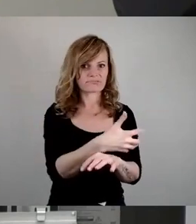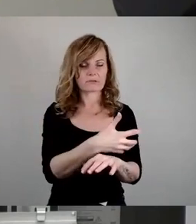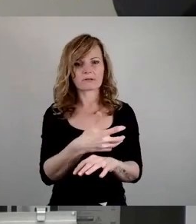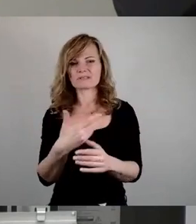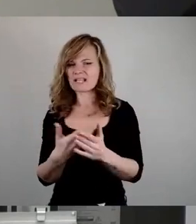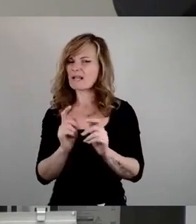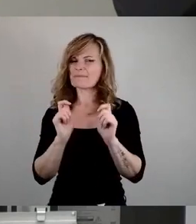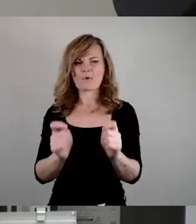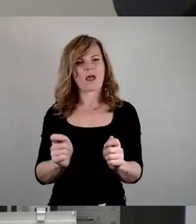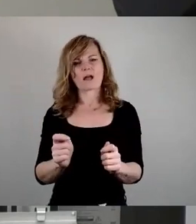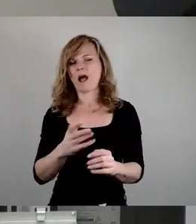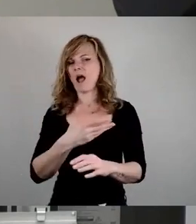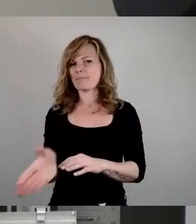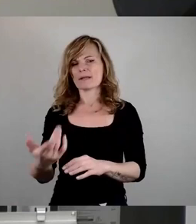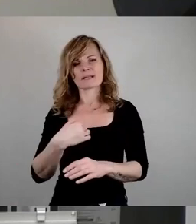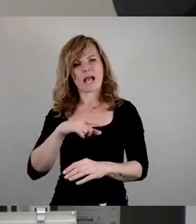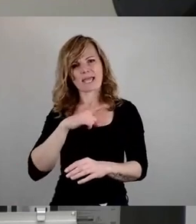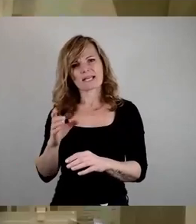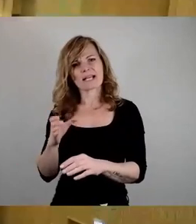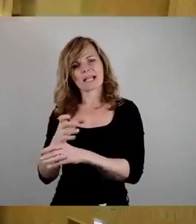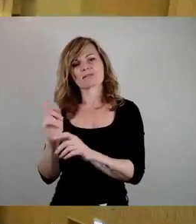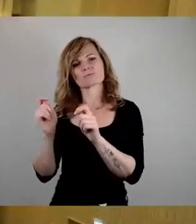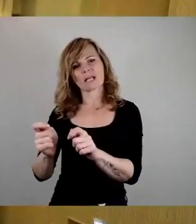eigenen Ergänzungsantrag eingebracht. Vielen Dank.